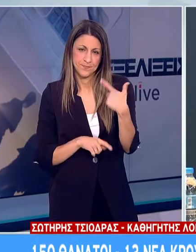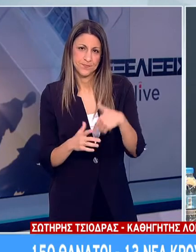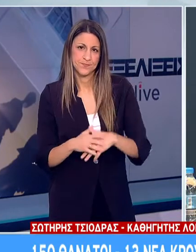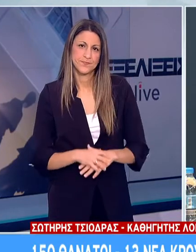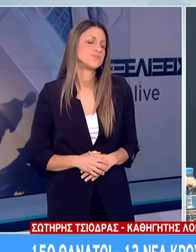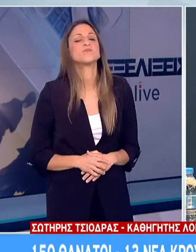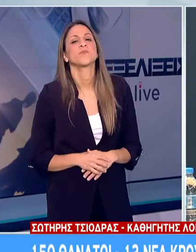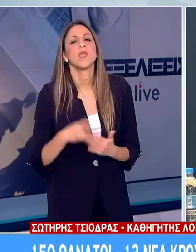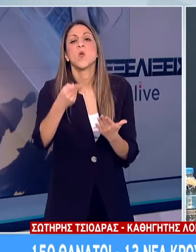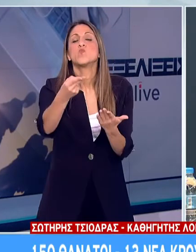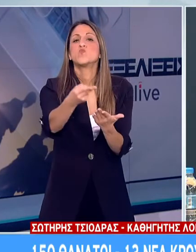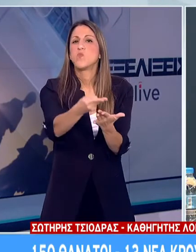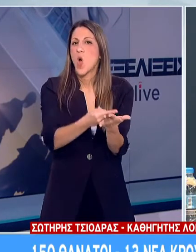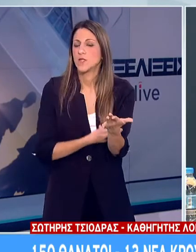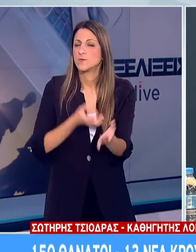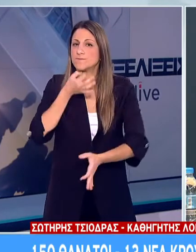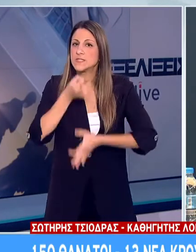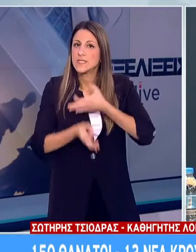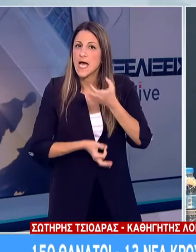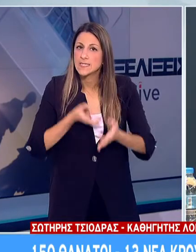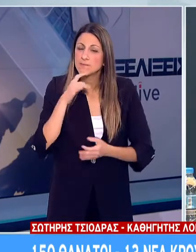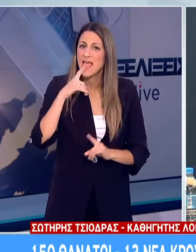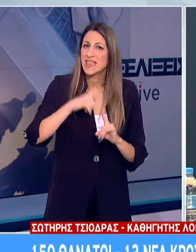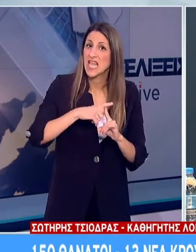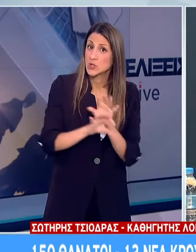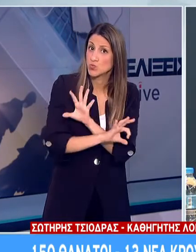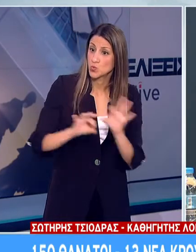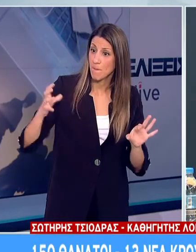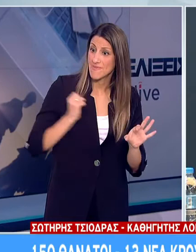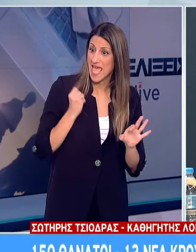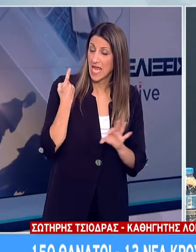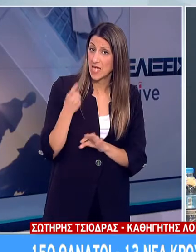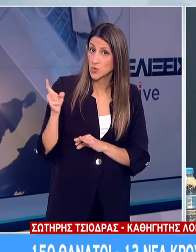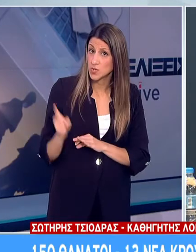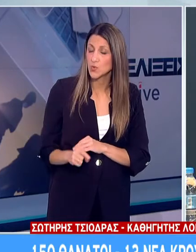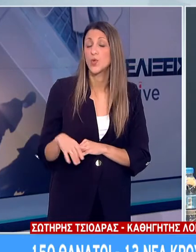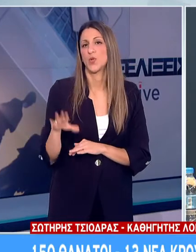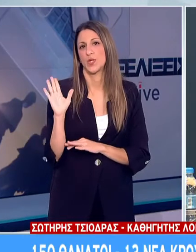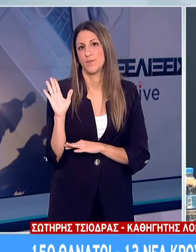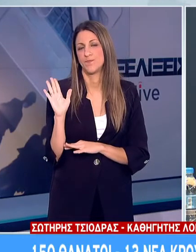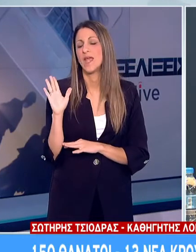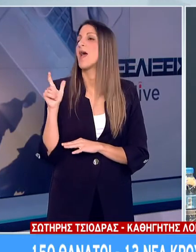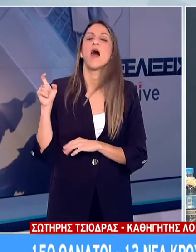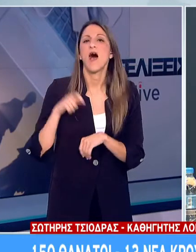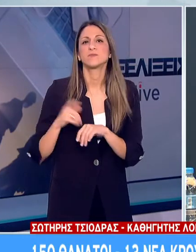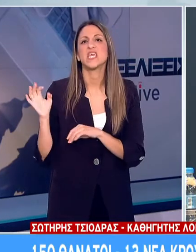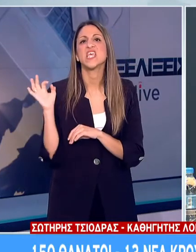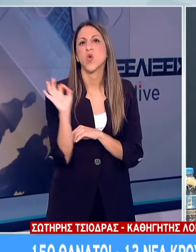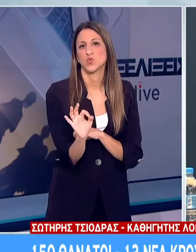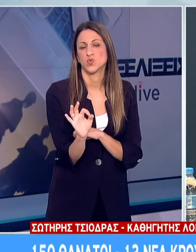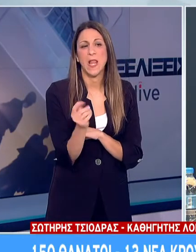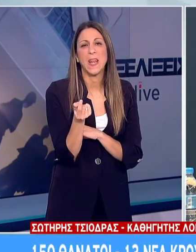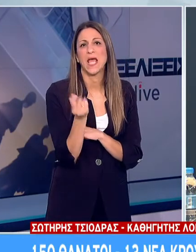Αρκετές φορές σας έχω αναφέρει για τις αβεβαιότητες κάποιων από τα τέστα της σωμάτων, ιδιαίτερα όταν ένας ιός δεν έχει προσβάλλει μεγάλο μέρος του